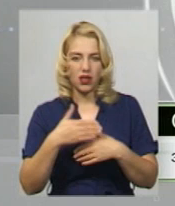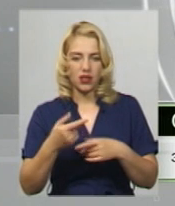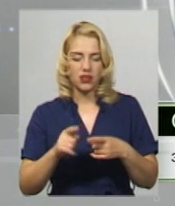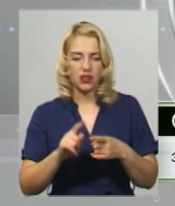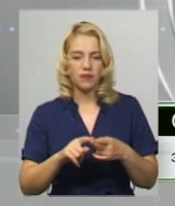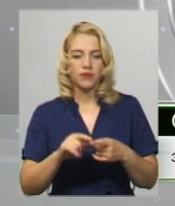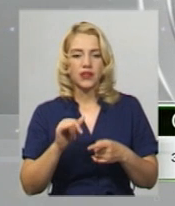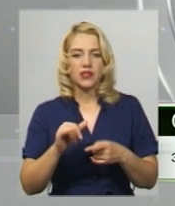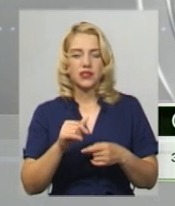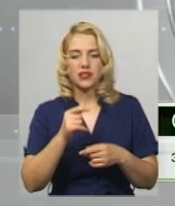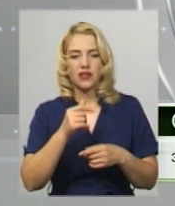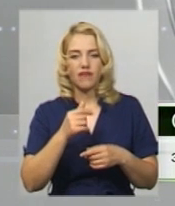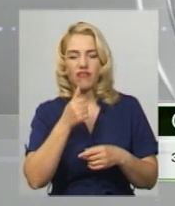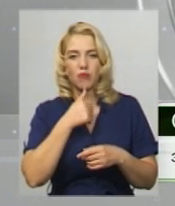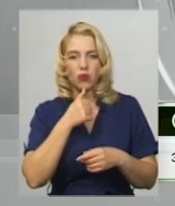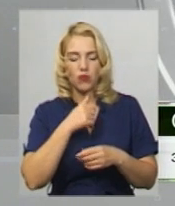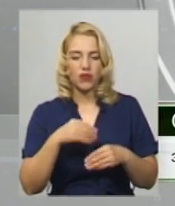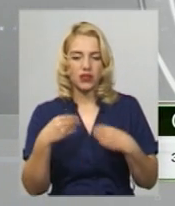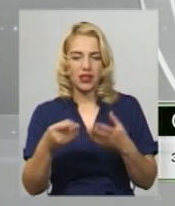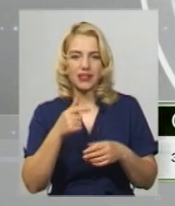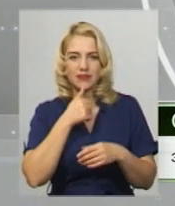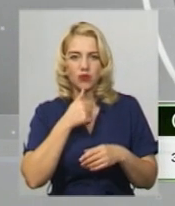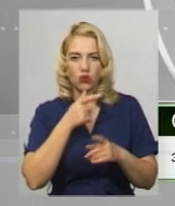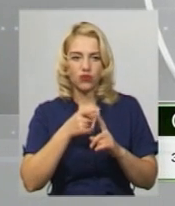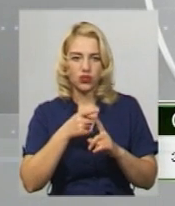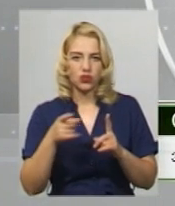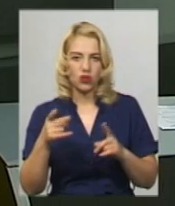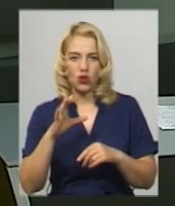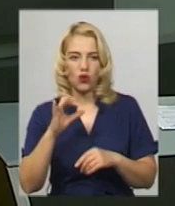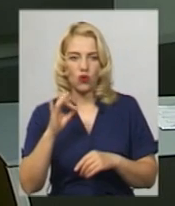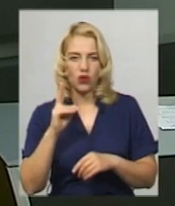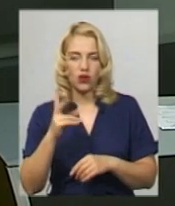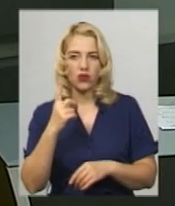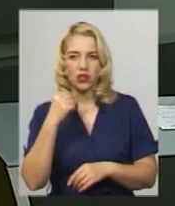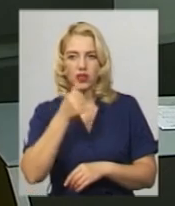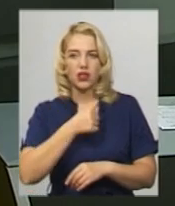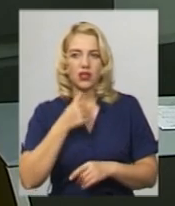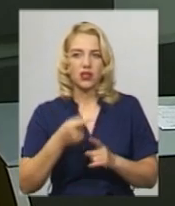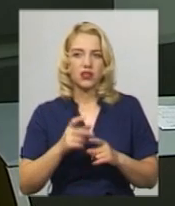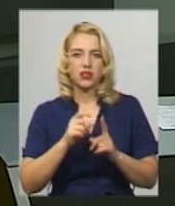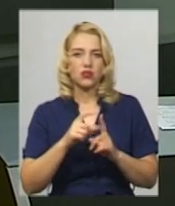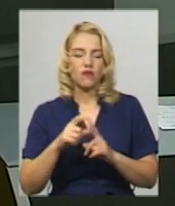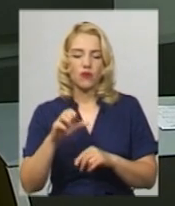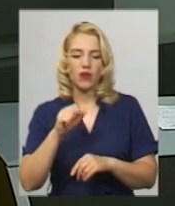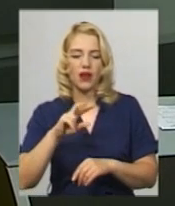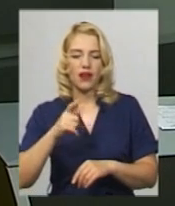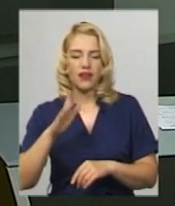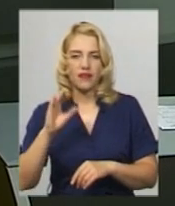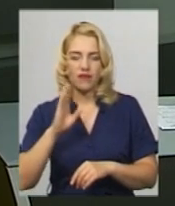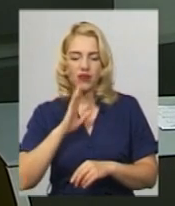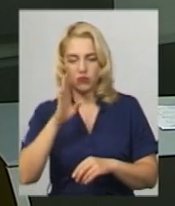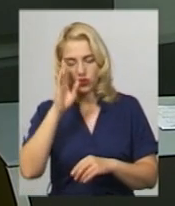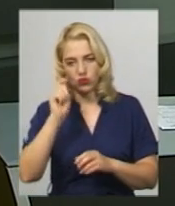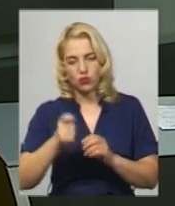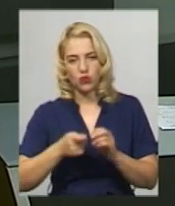випробуванням, становивши йому іспитовий строк один рік. За словами Олени Алієвої, чоловік може подати